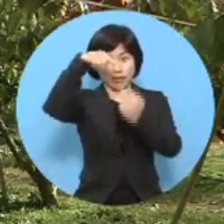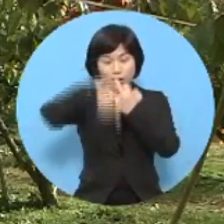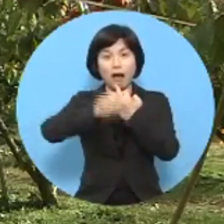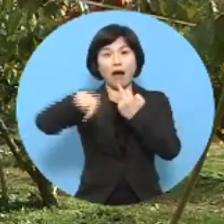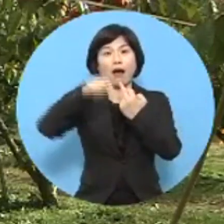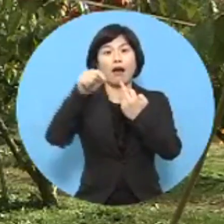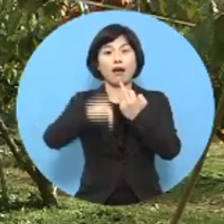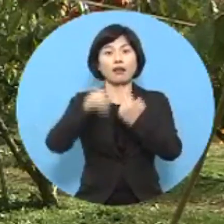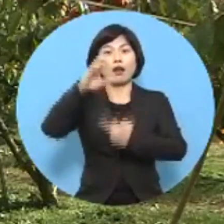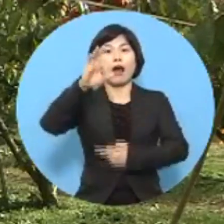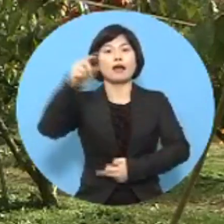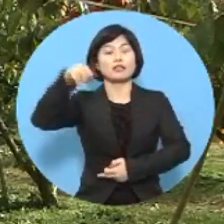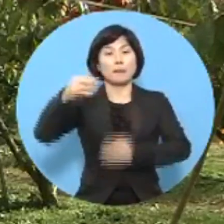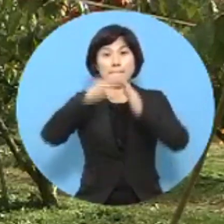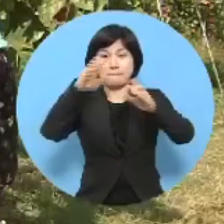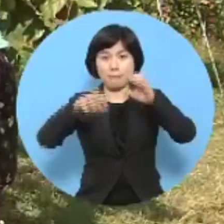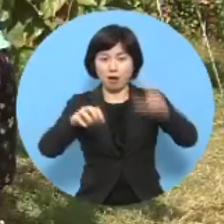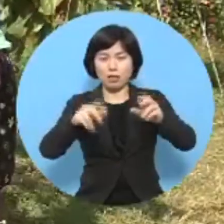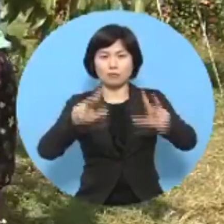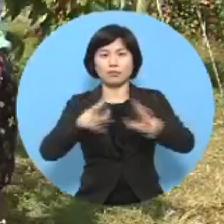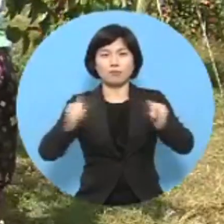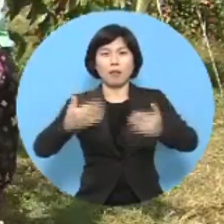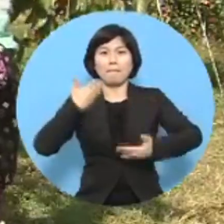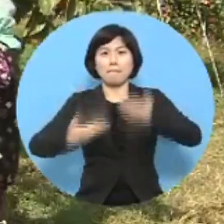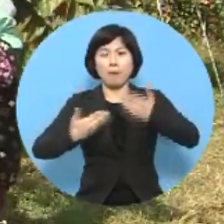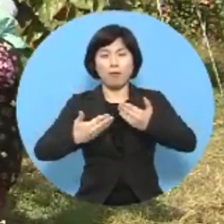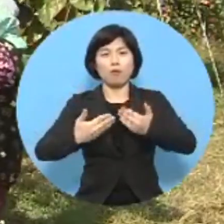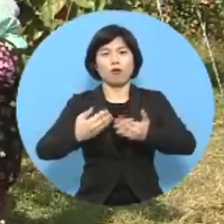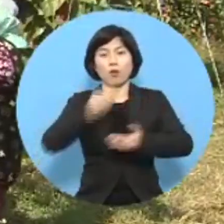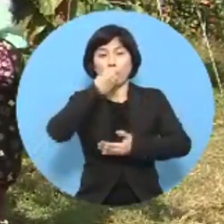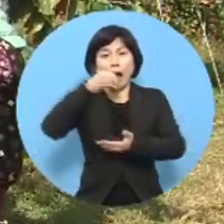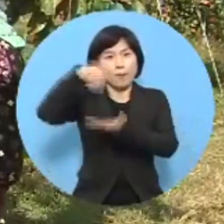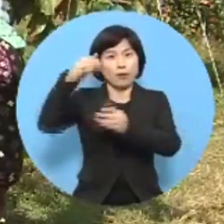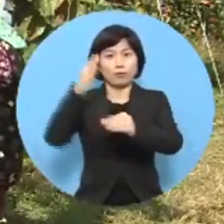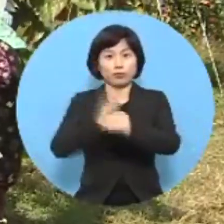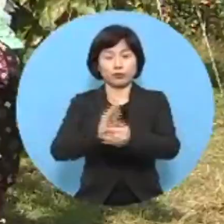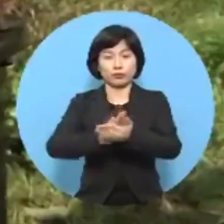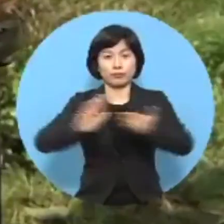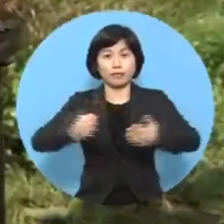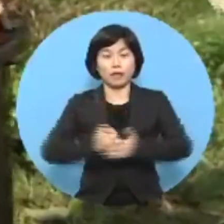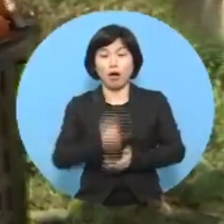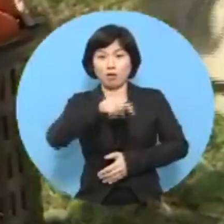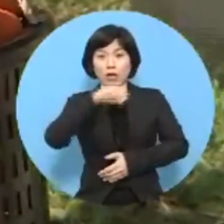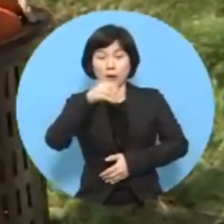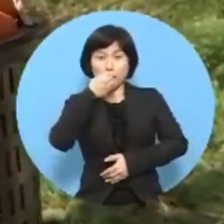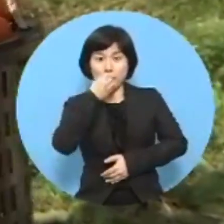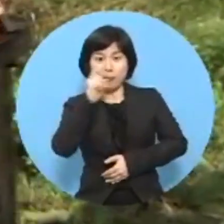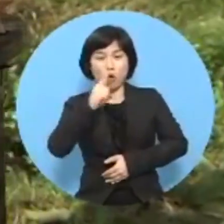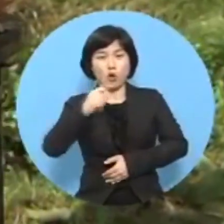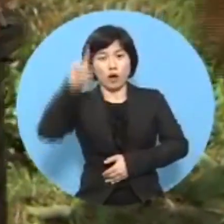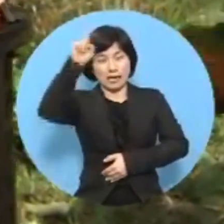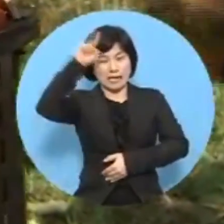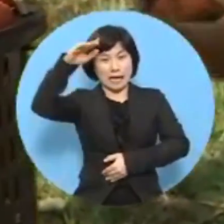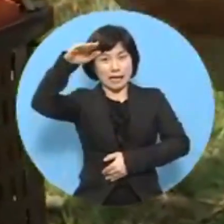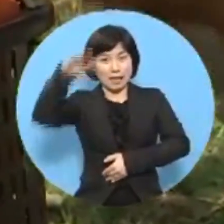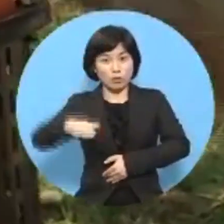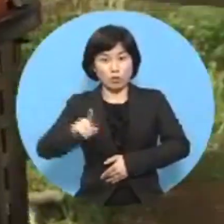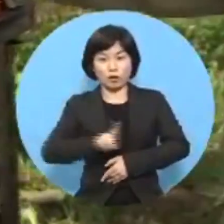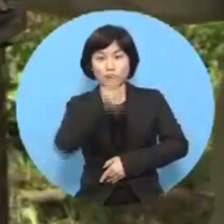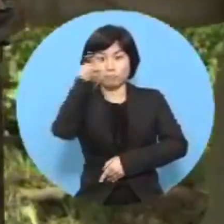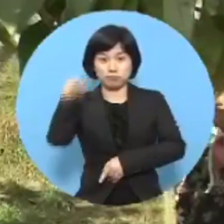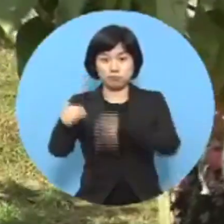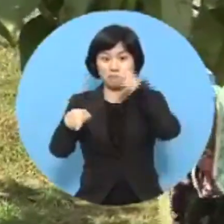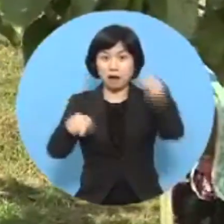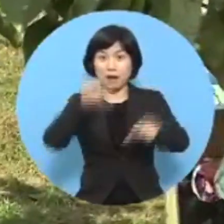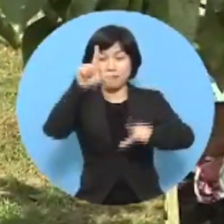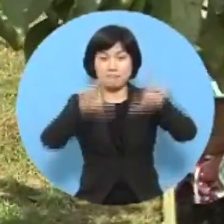아천마을 농민들은 막바지 감수확이 한창입니다. 이 꽃감은 키가 작고 가지가 아래로 늘어져